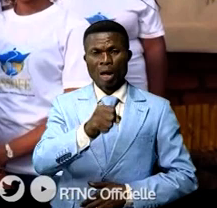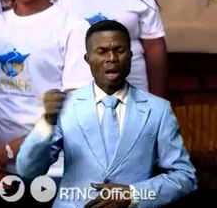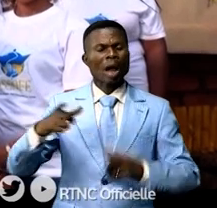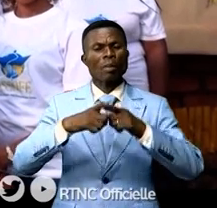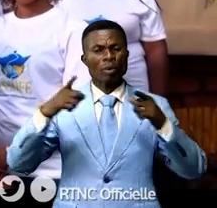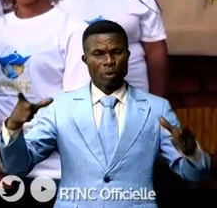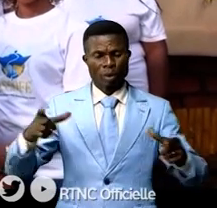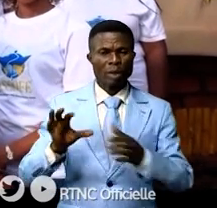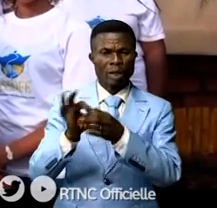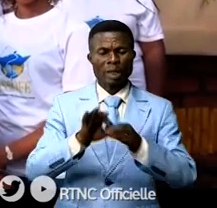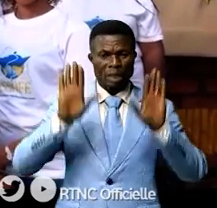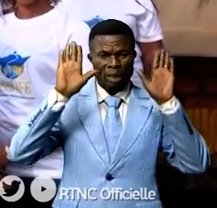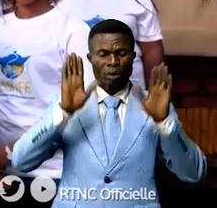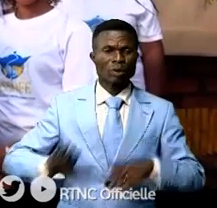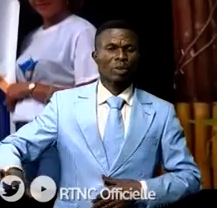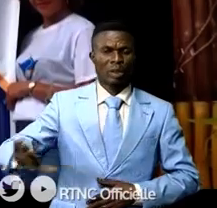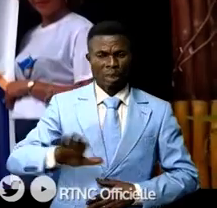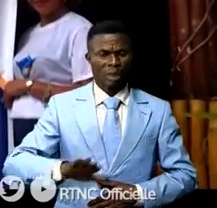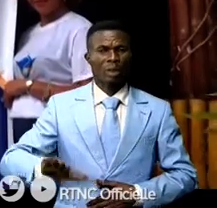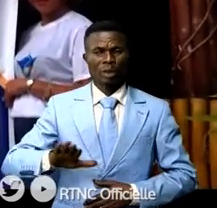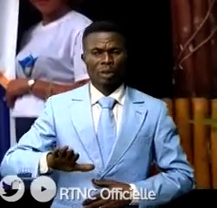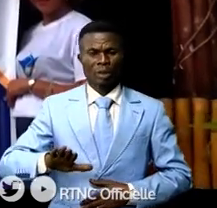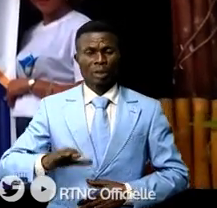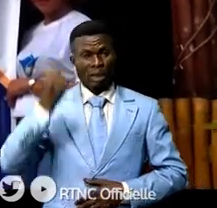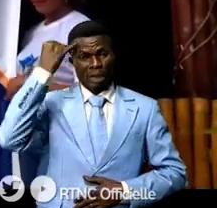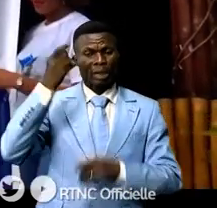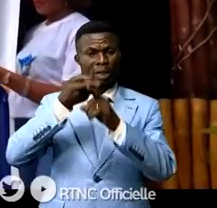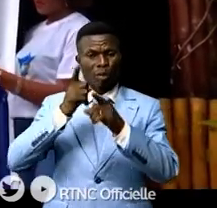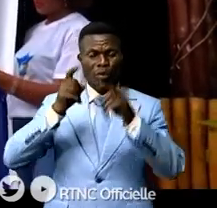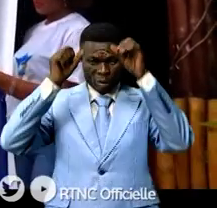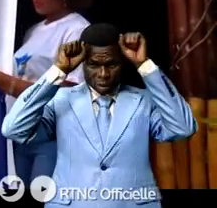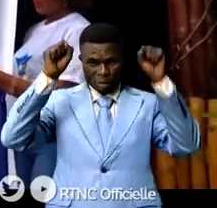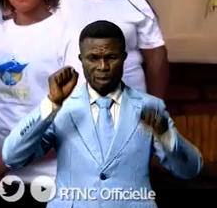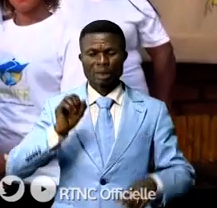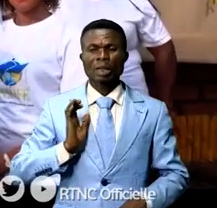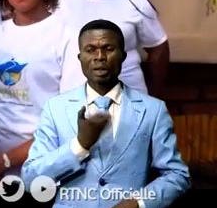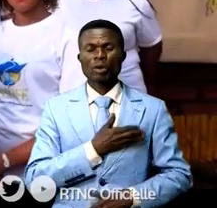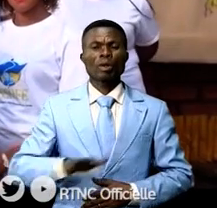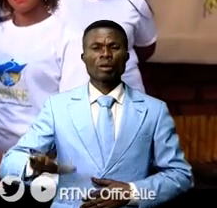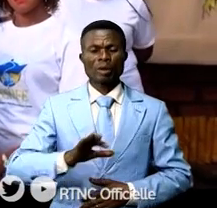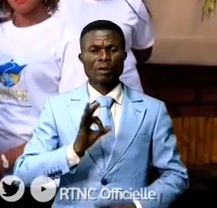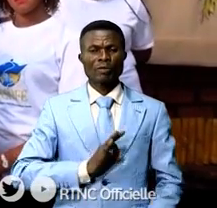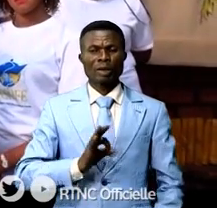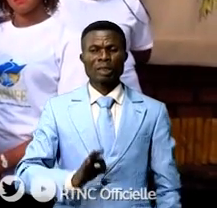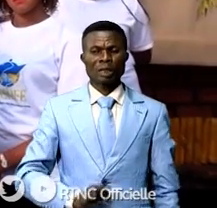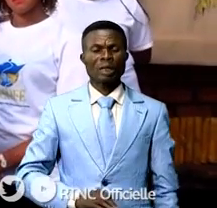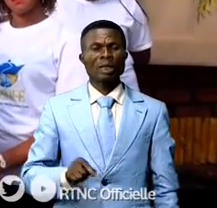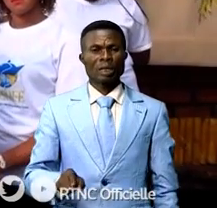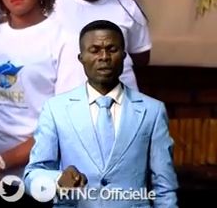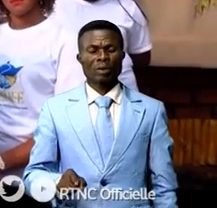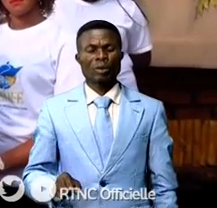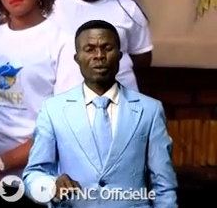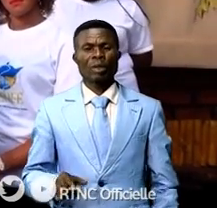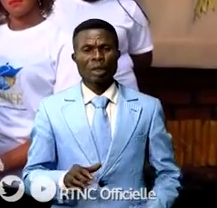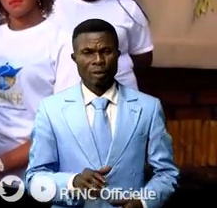celle de l'Union Sacrée de la Nation initiée par le président de la République Félix Antoine Tshisekedi